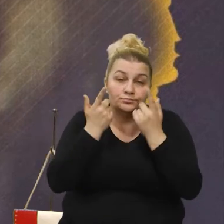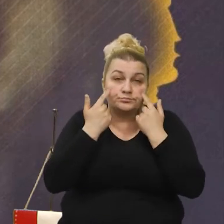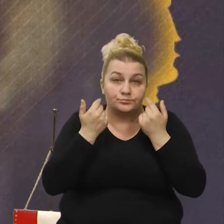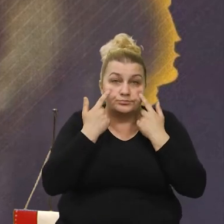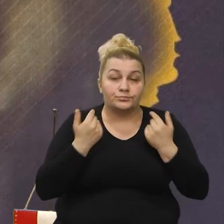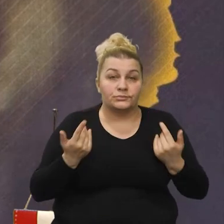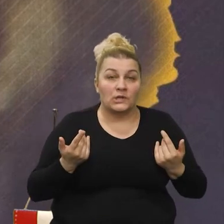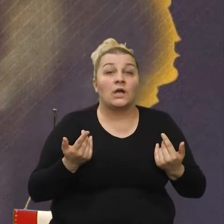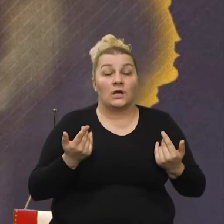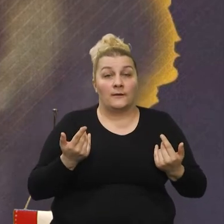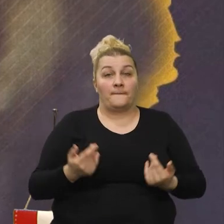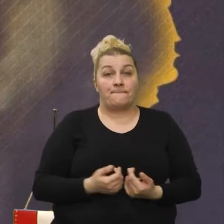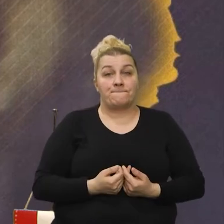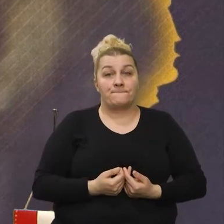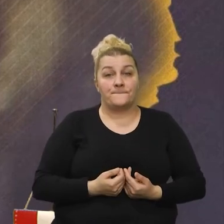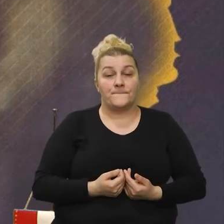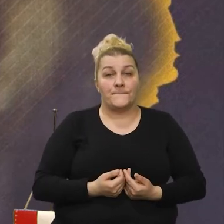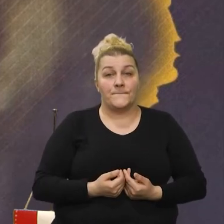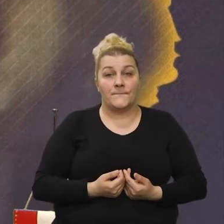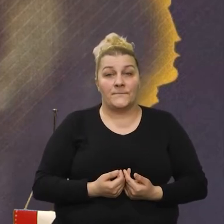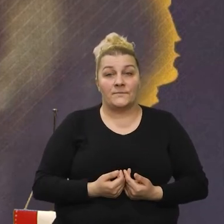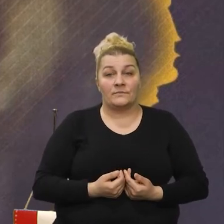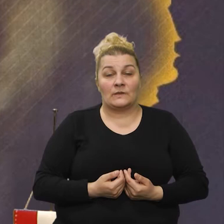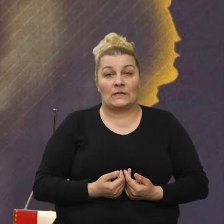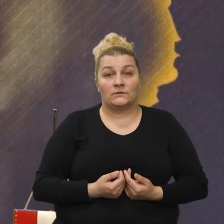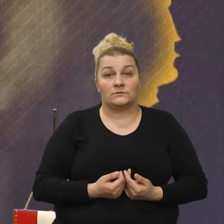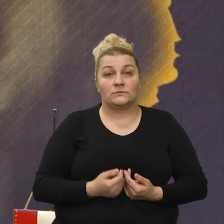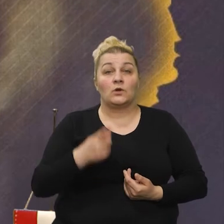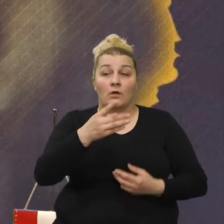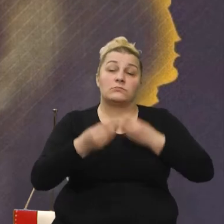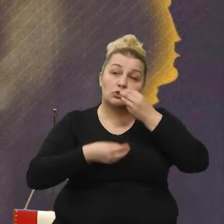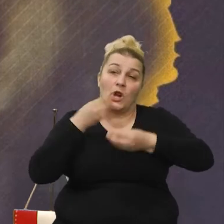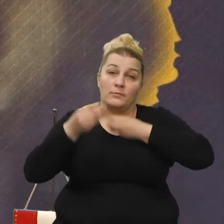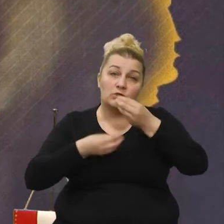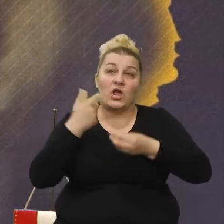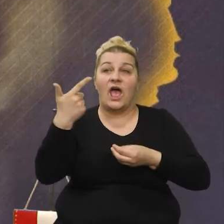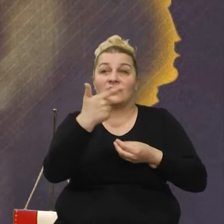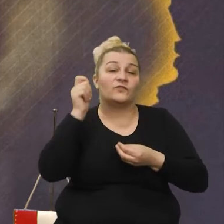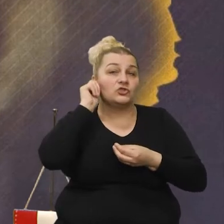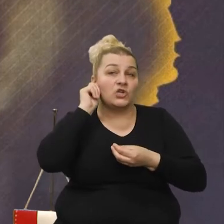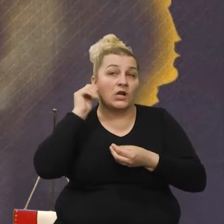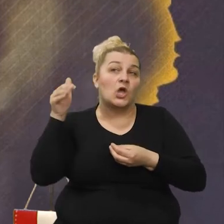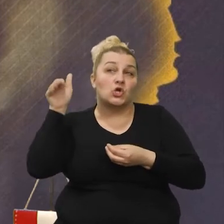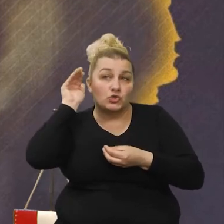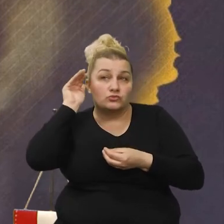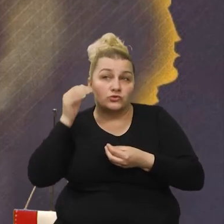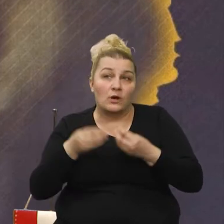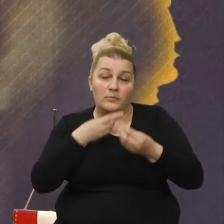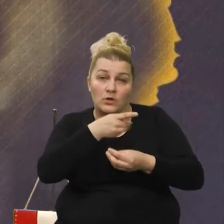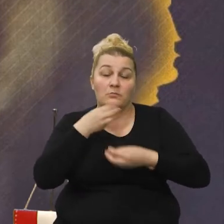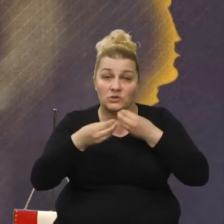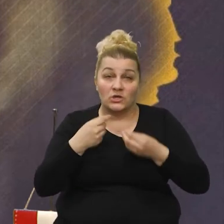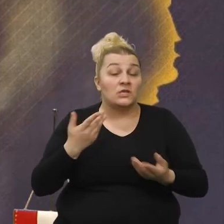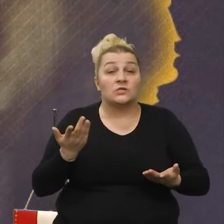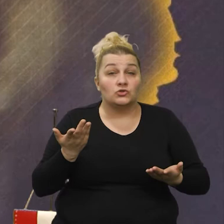i ona je rekla, znate šta, ona je svoje probleme iznosila, slušala su je dvije žene i jednom trenutku ona